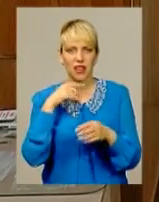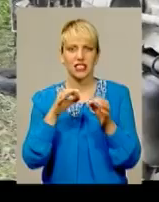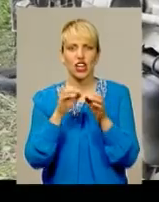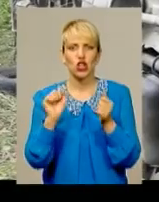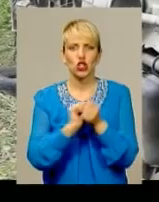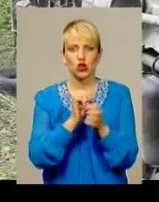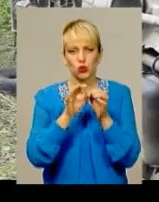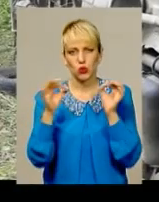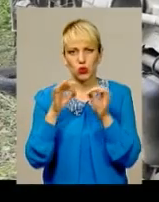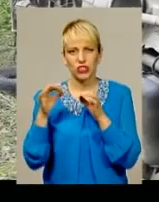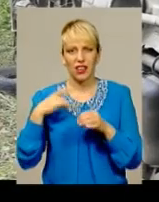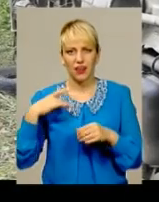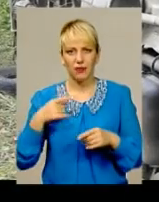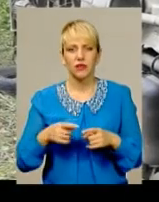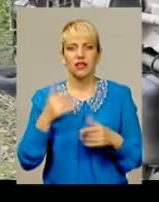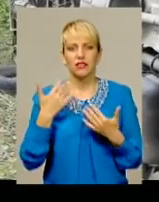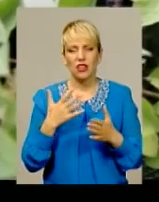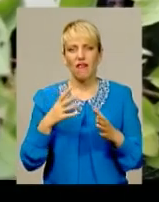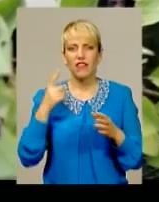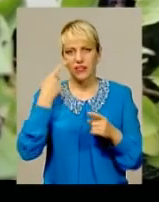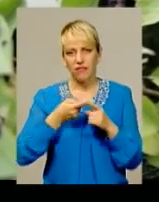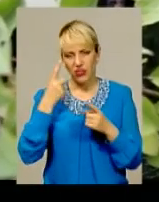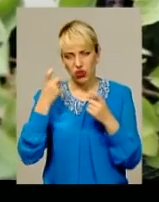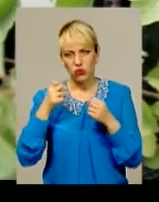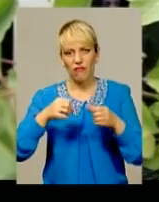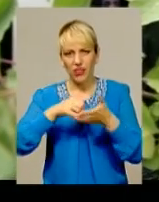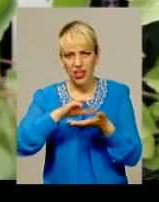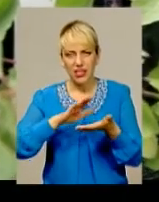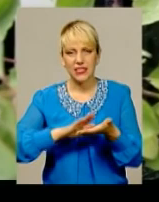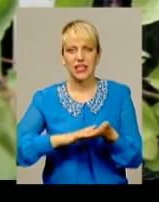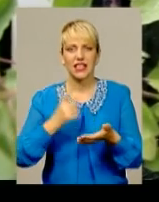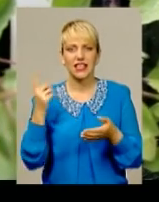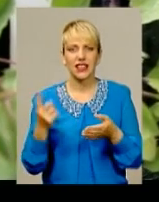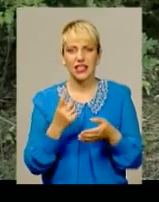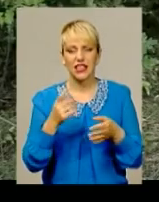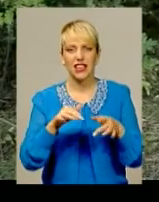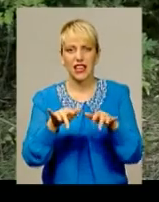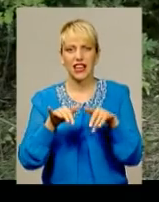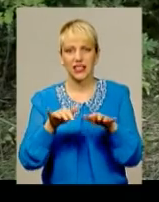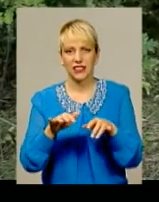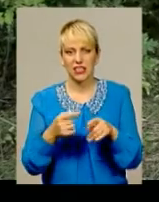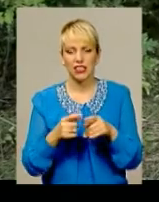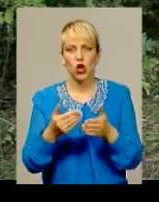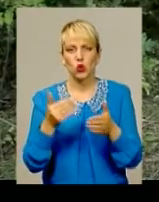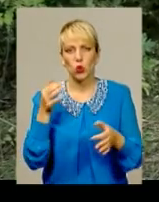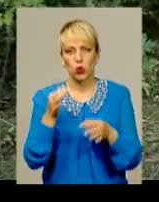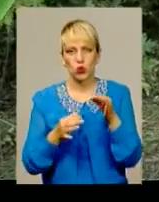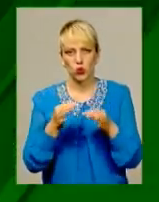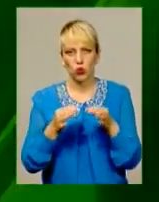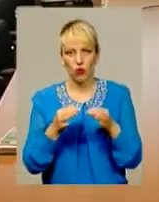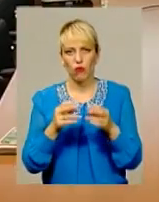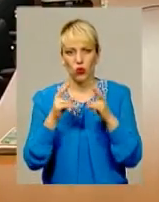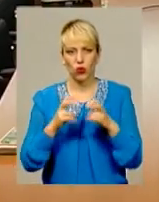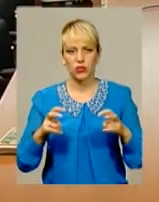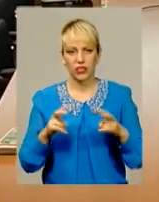зроблено. Відомості про аварію вже внесені у єдиний реєстр досудових розслідувань. Наразі правоохоронці встановлюють усі обставини ДТП.